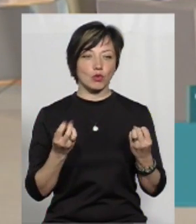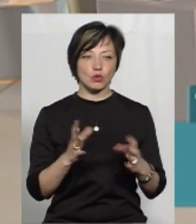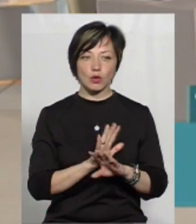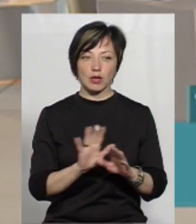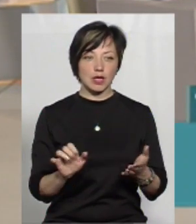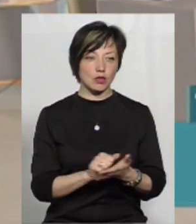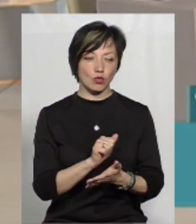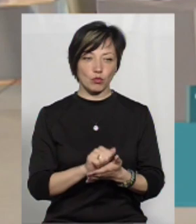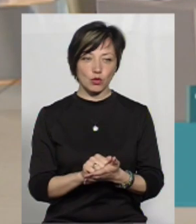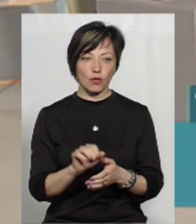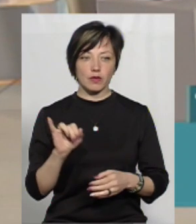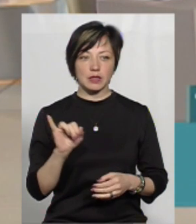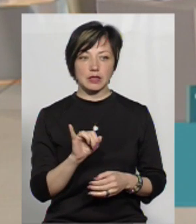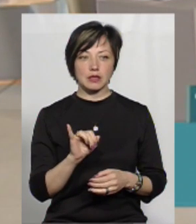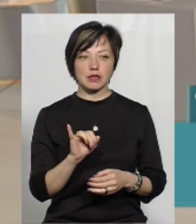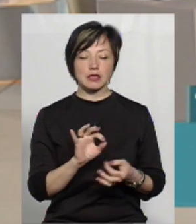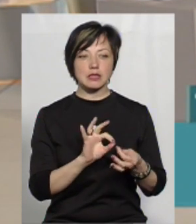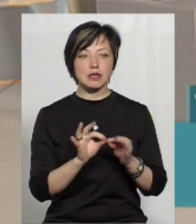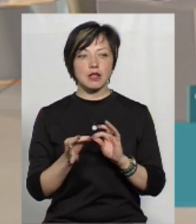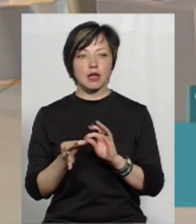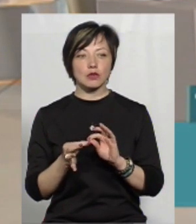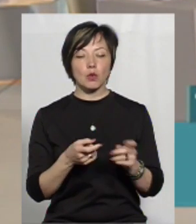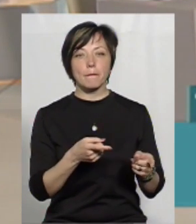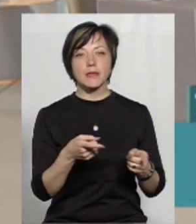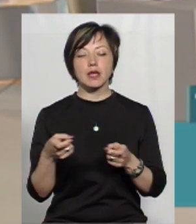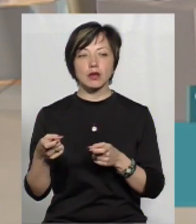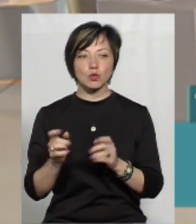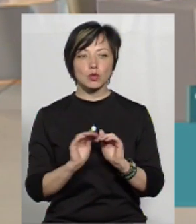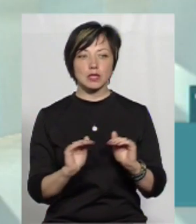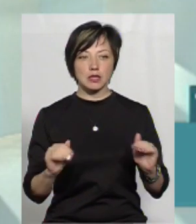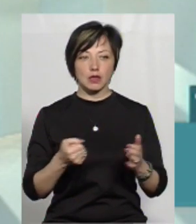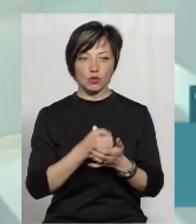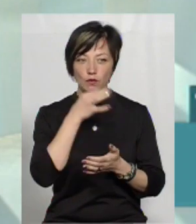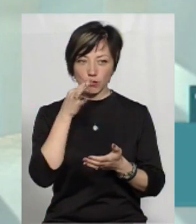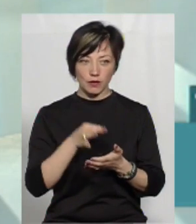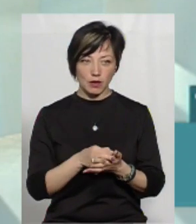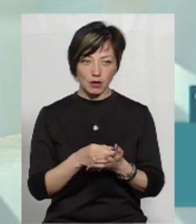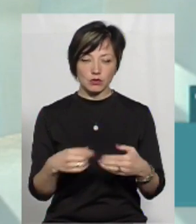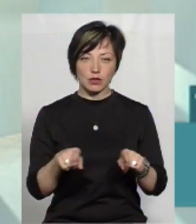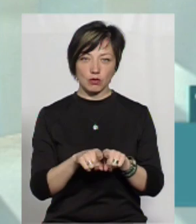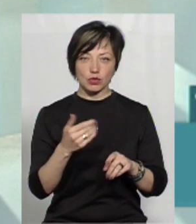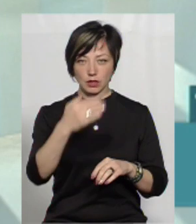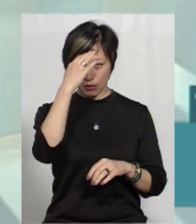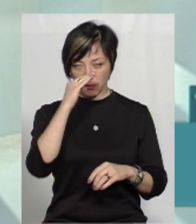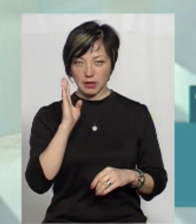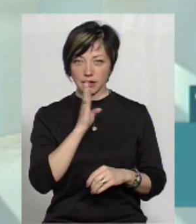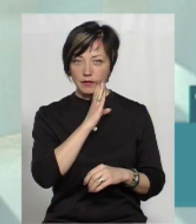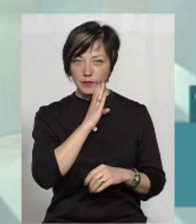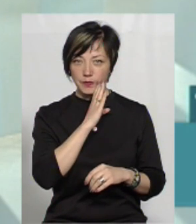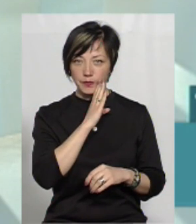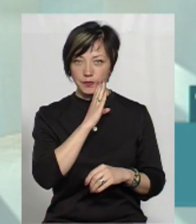задокументовані і складно притягнути дітей до відповідальності і також їхніх батьків.